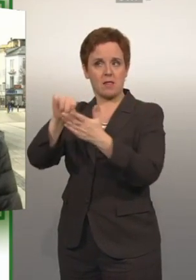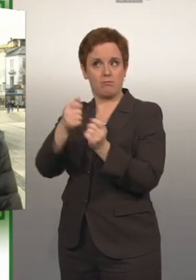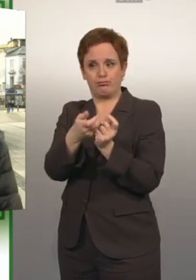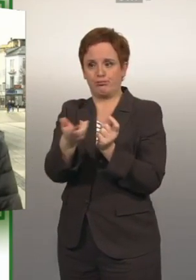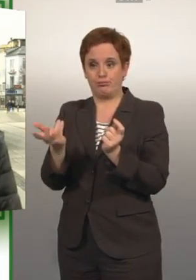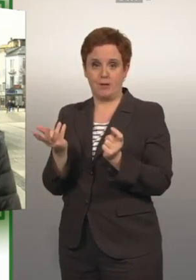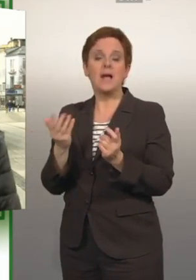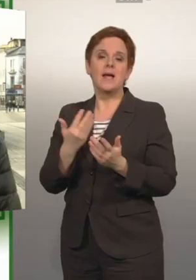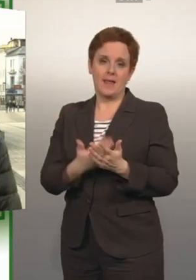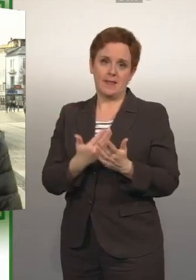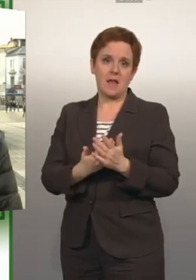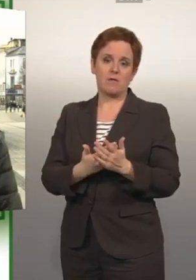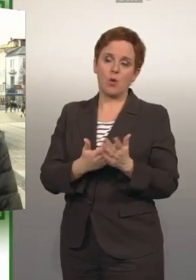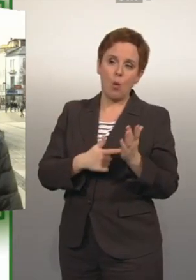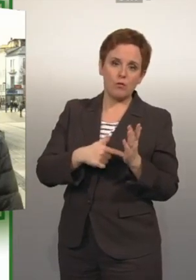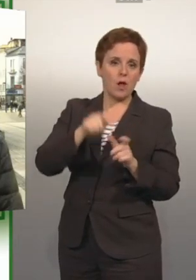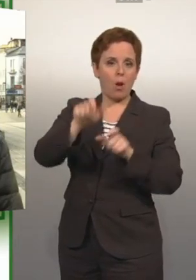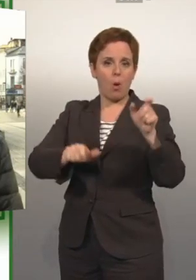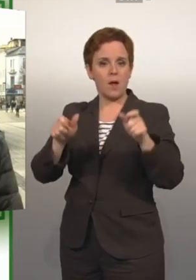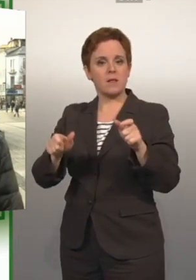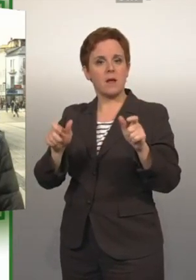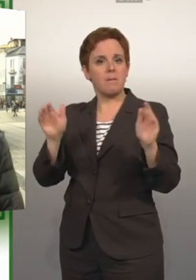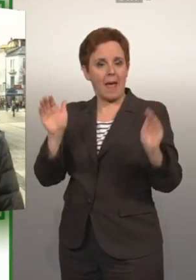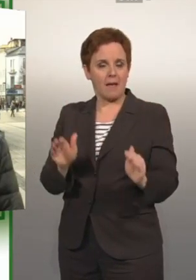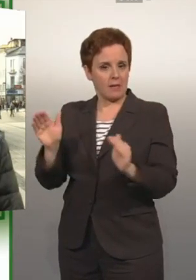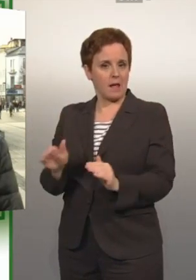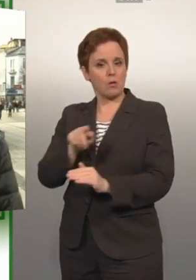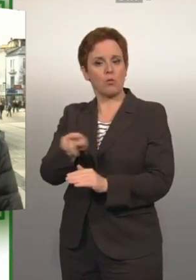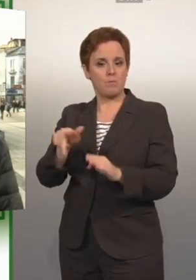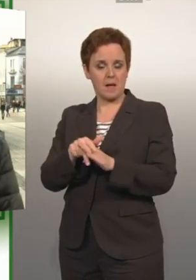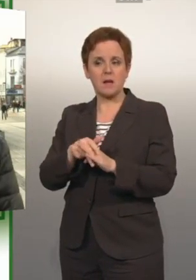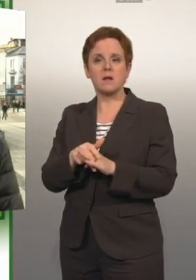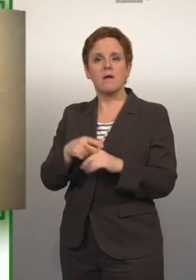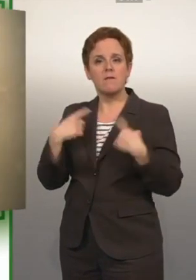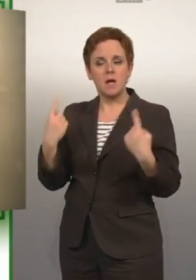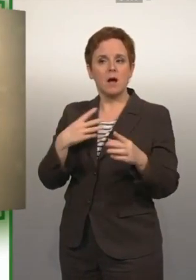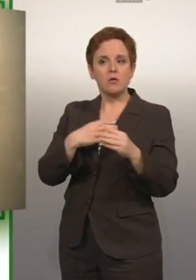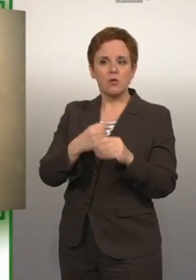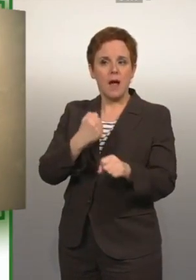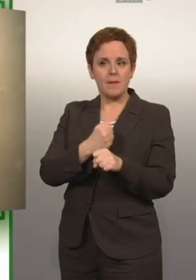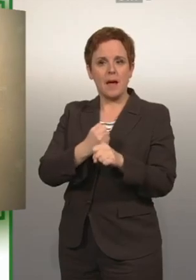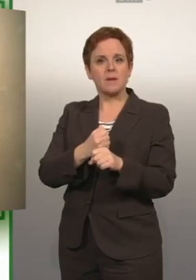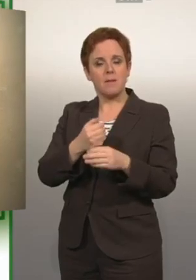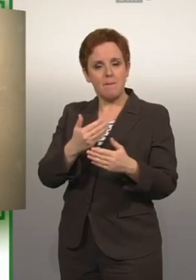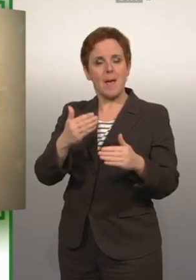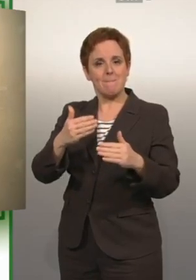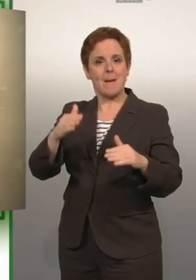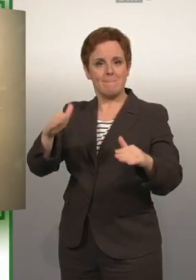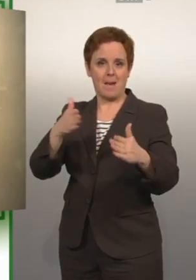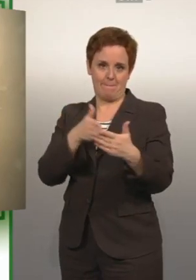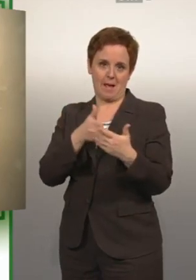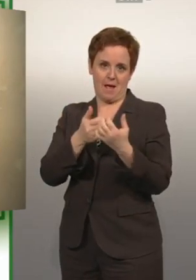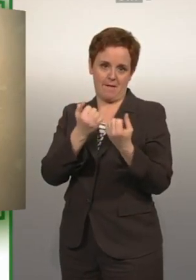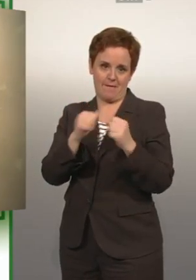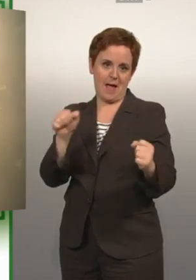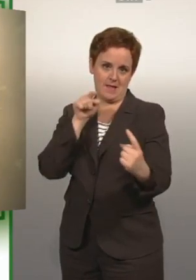arbeiten immer wieder mit beeinträchtigten Menschen zusammen, dass wir immer wieder am Laufenden sind, um Bad Ischl noch barrierefreier zu